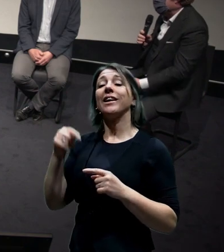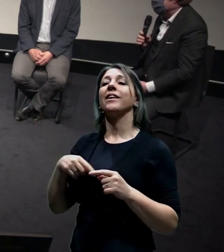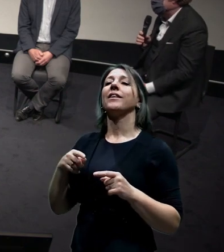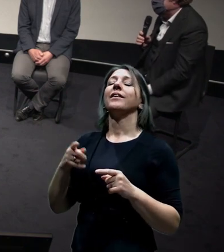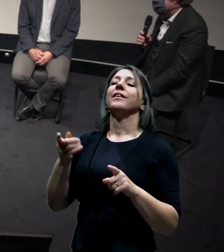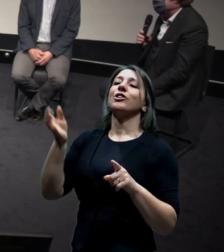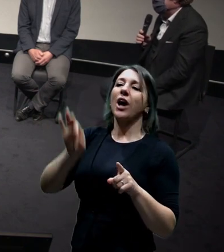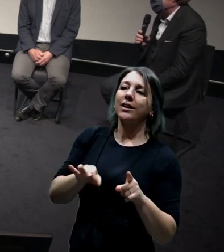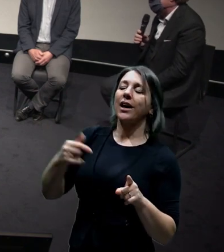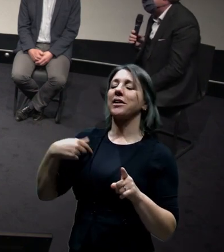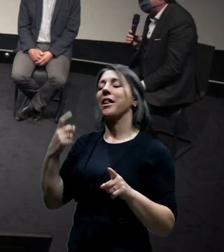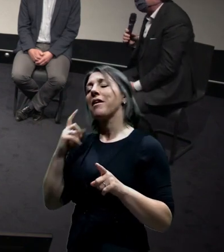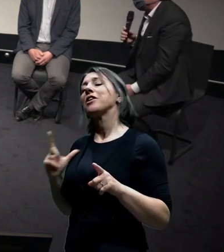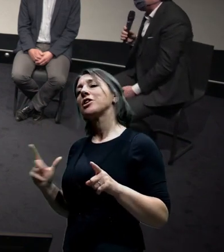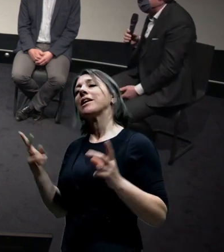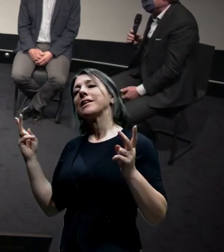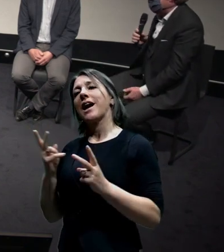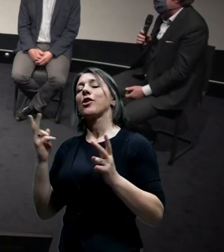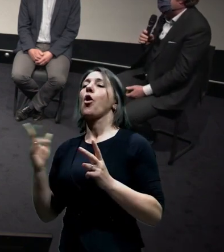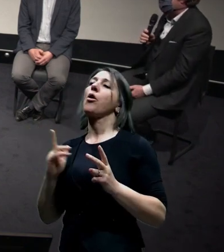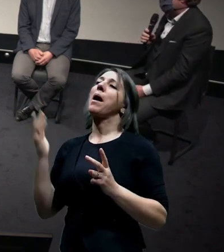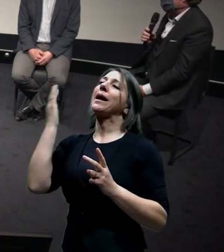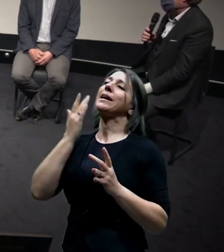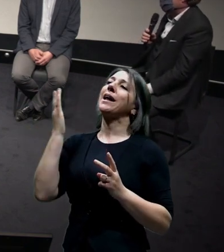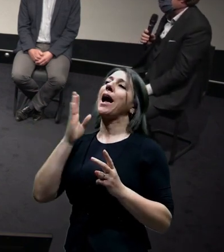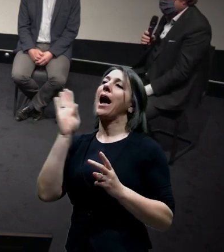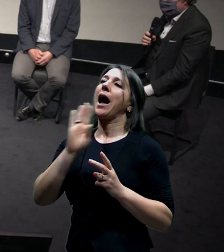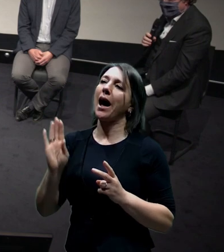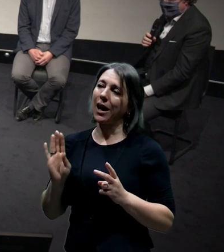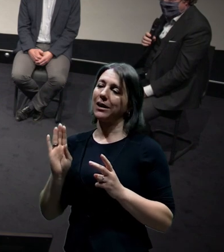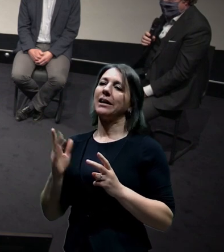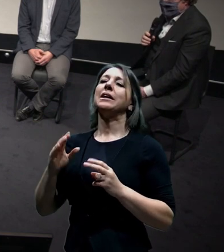praktici, protože máme každý jako profesi, která je nějaká jako reálná.